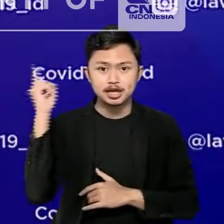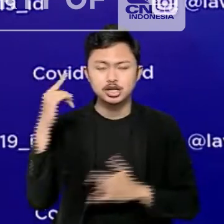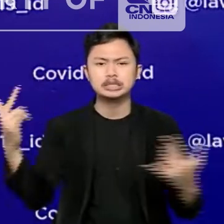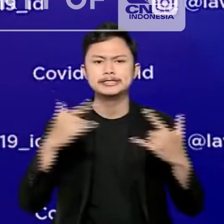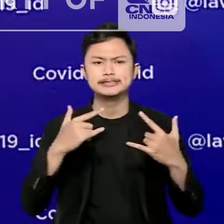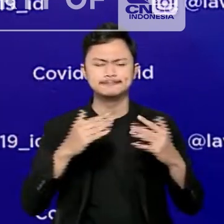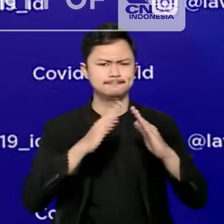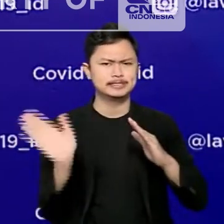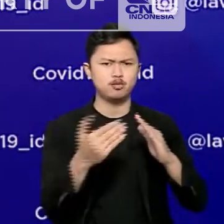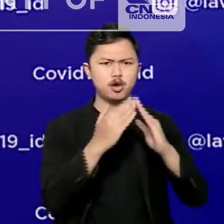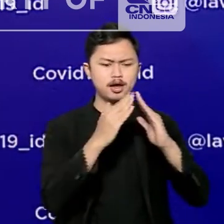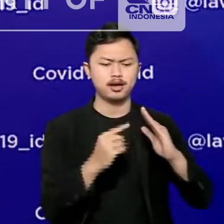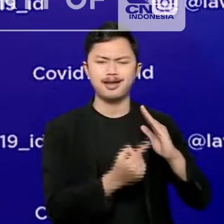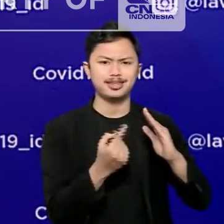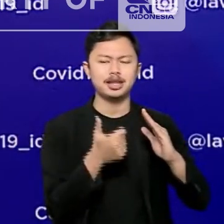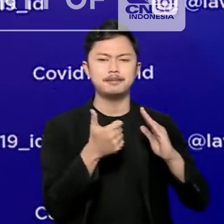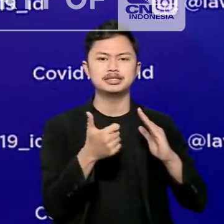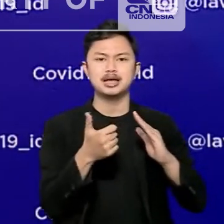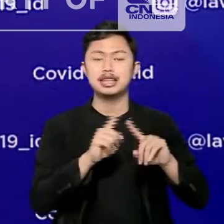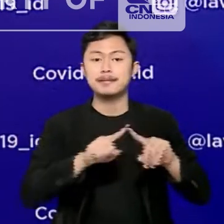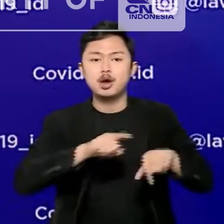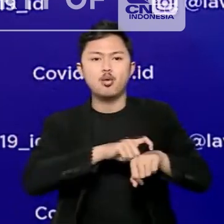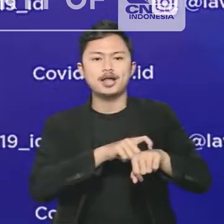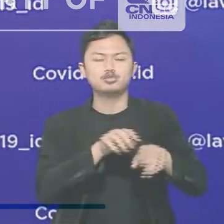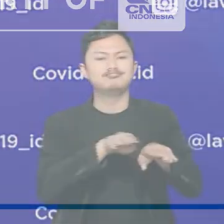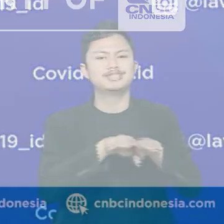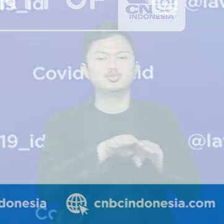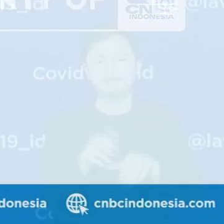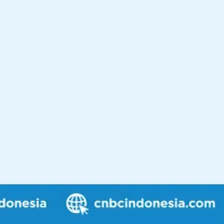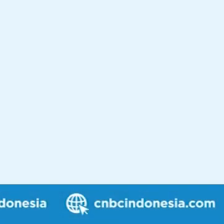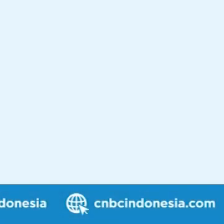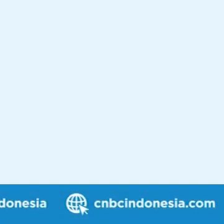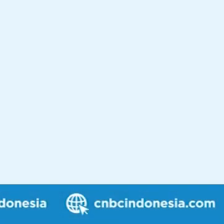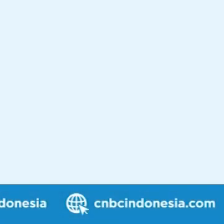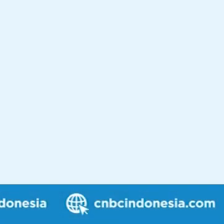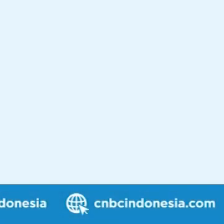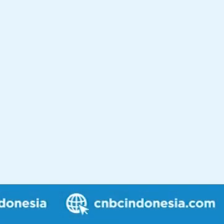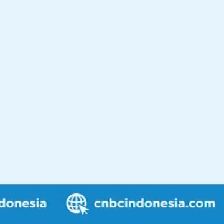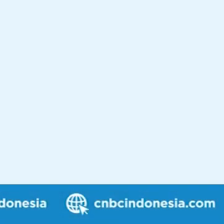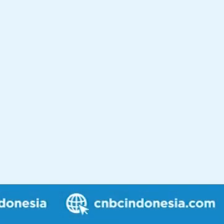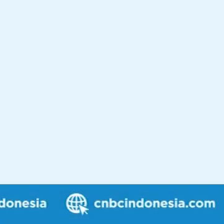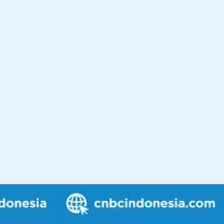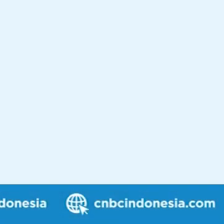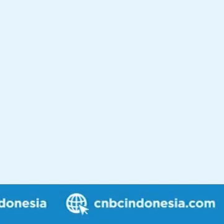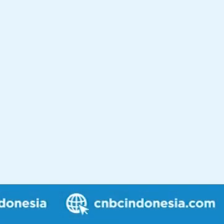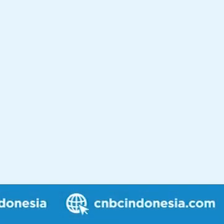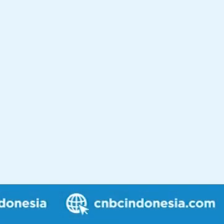menjalankan karantinanya sesuai dengan durasi yang berlaku. Terima kasih.